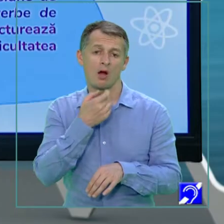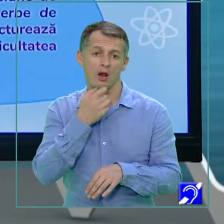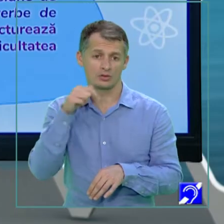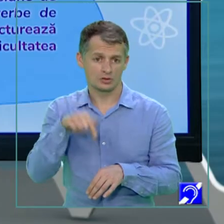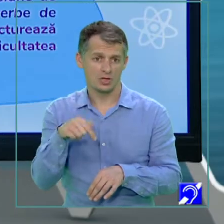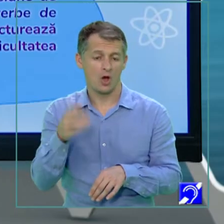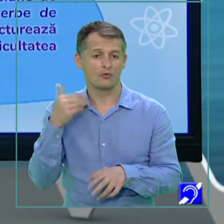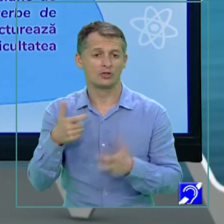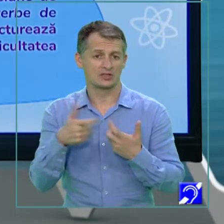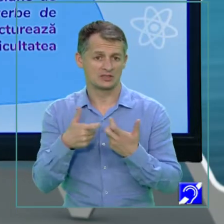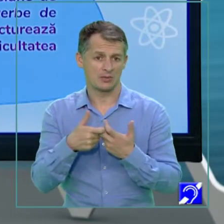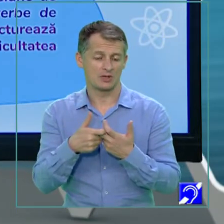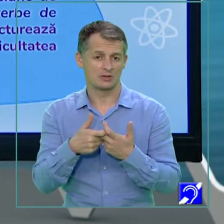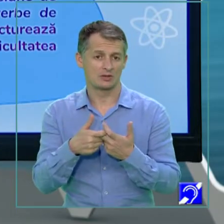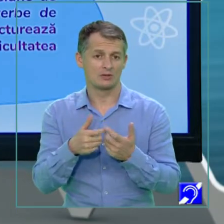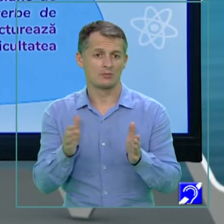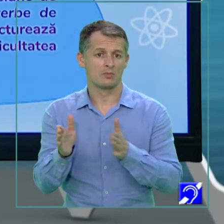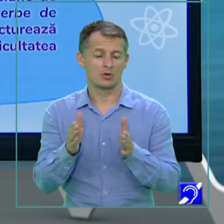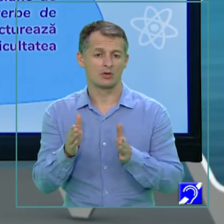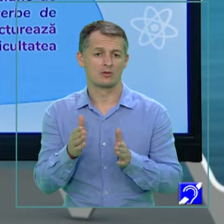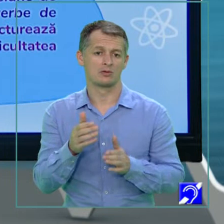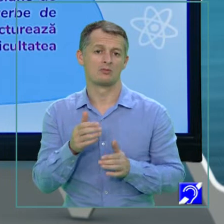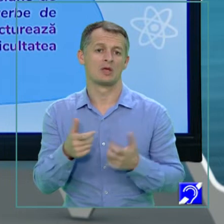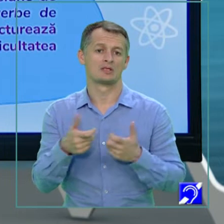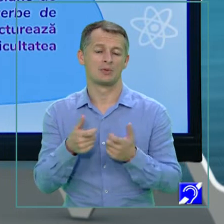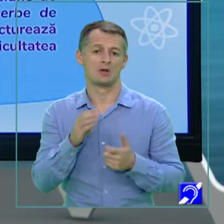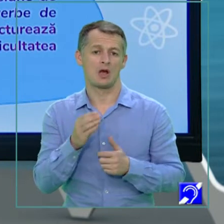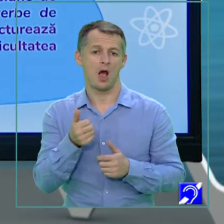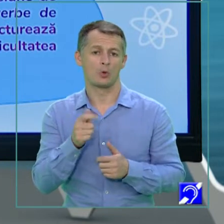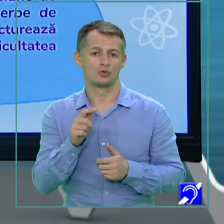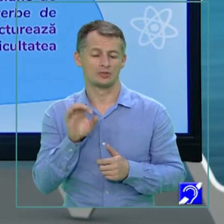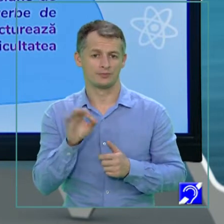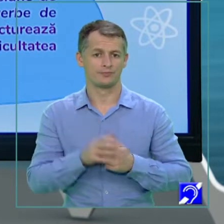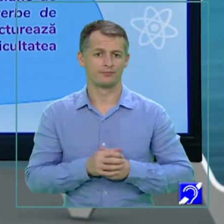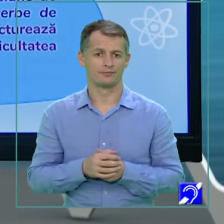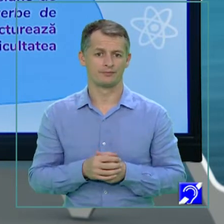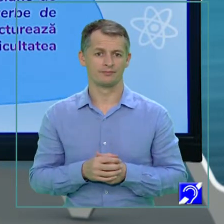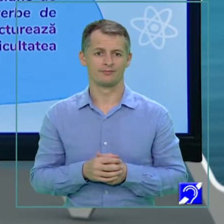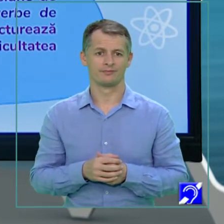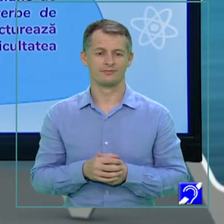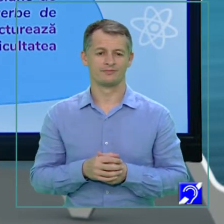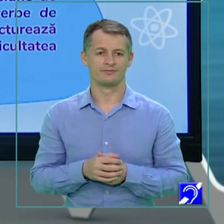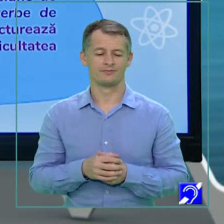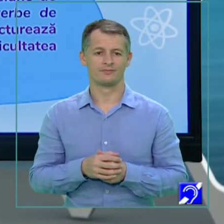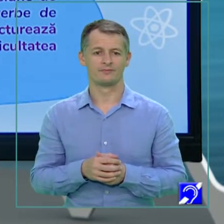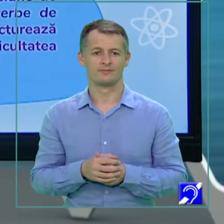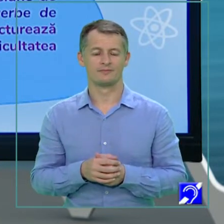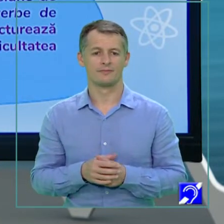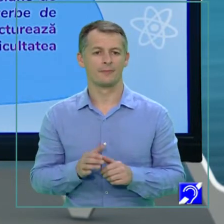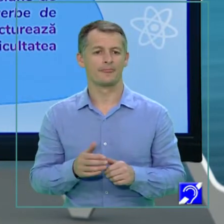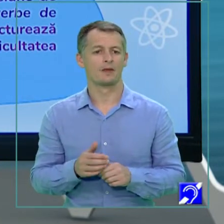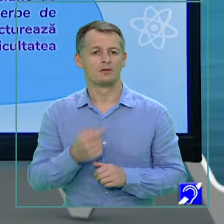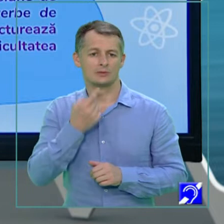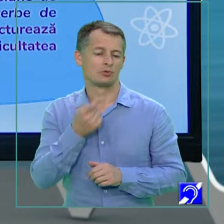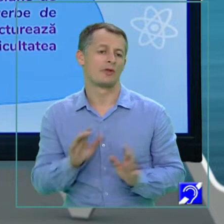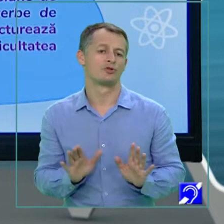an. Să înțelegem subiectul, aș vrea să încep cu precizarea că întotdeauna